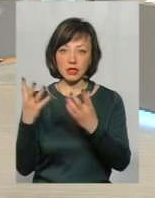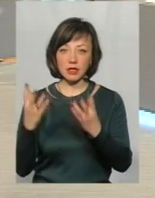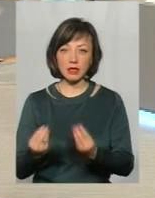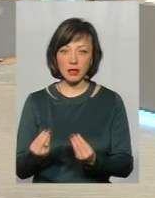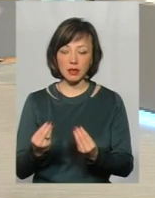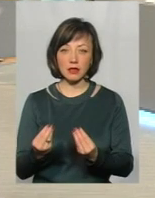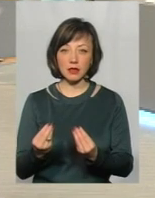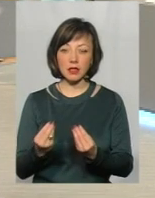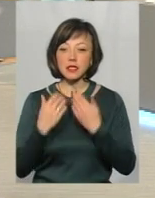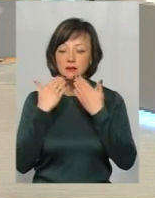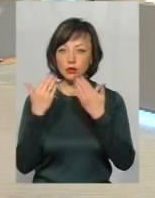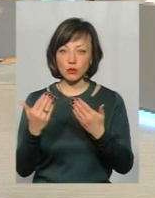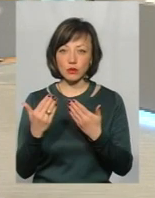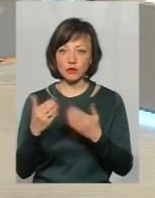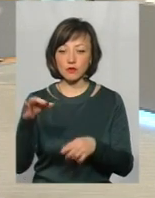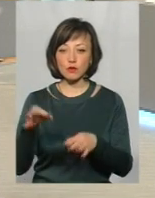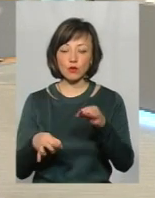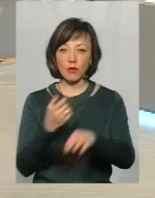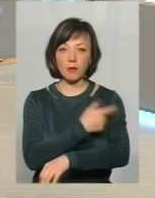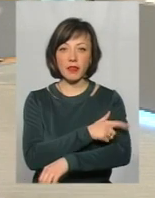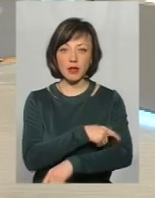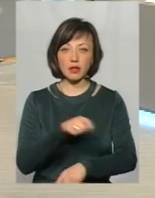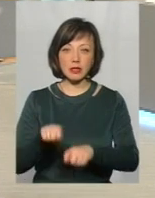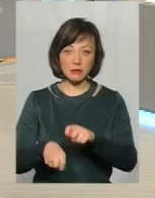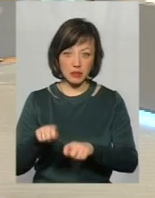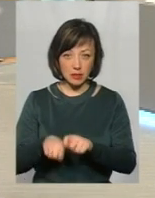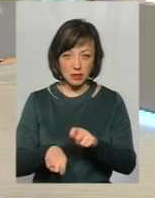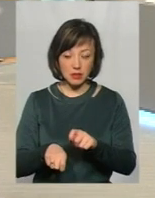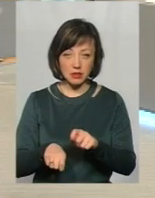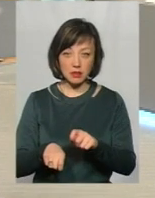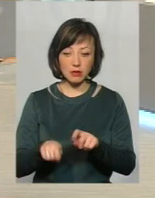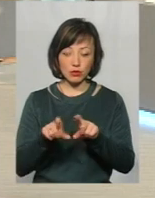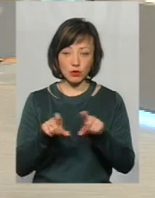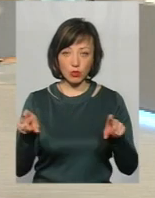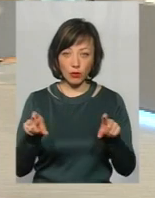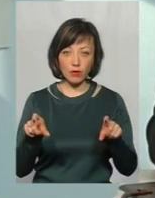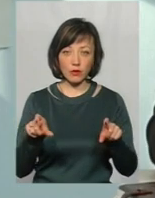звернулася до обіду, звернулася в судову медичну експертизу установу,